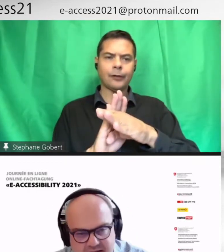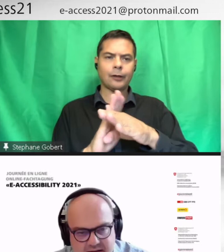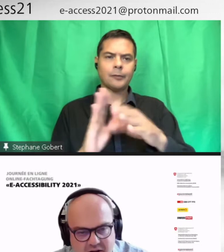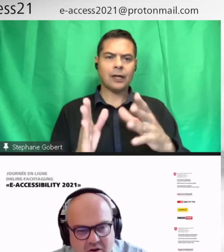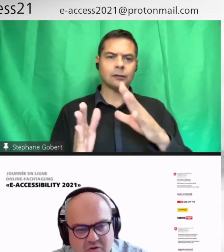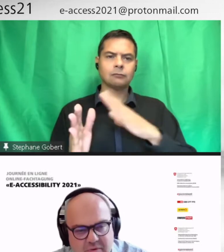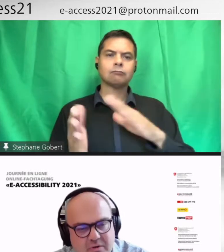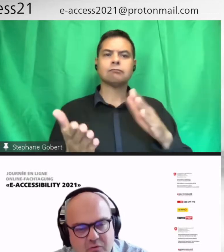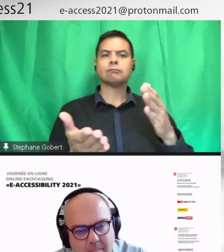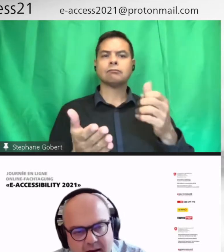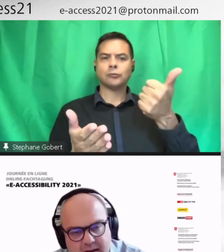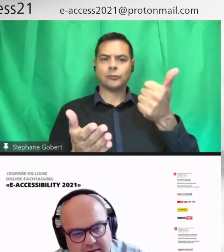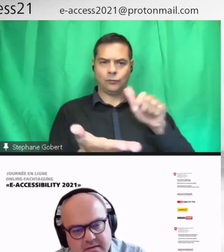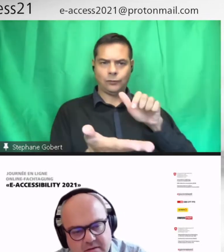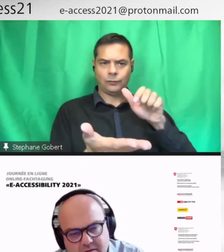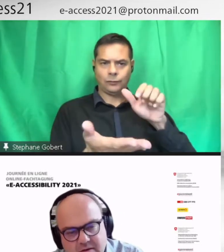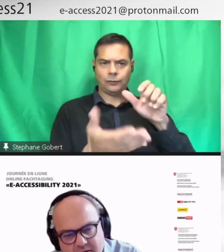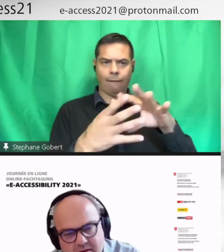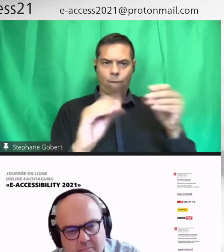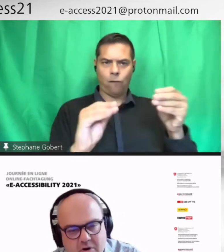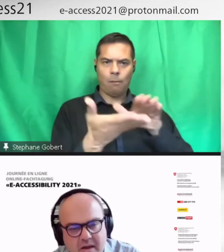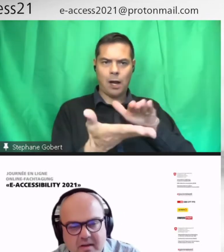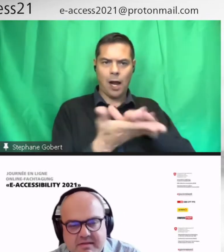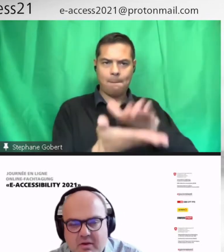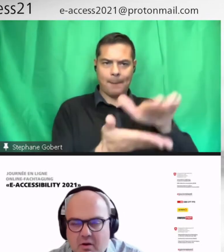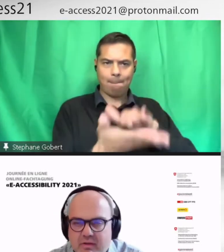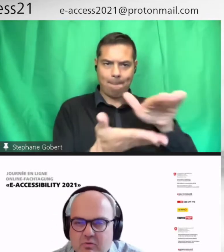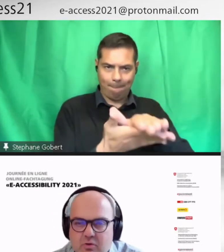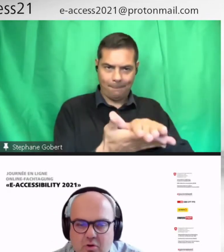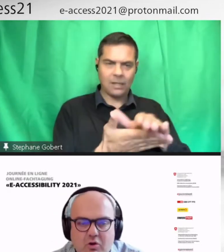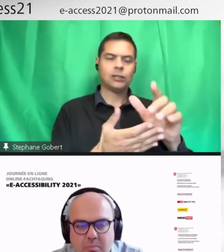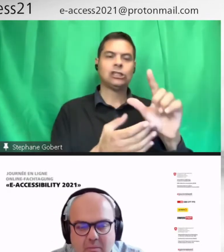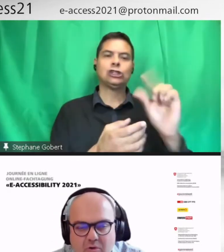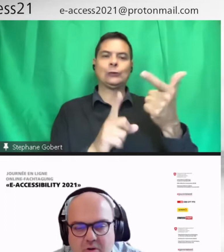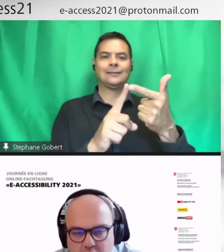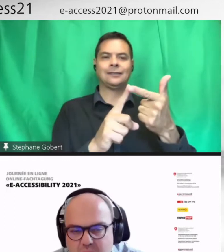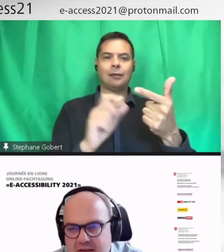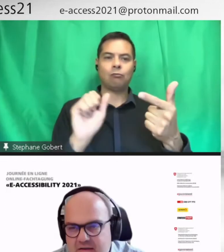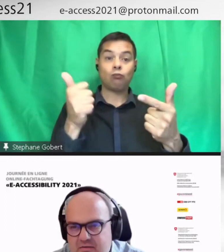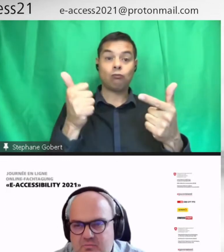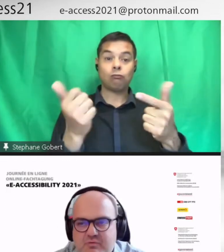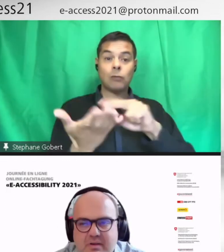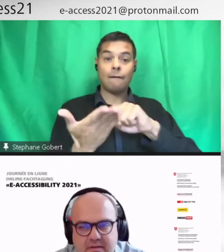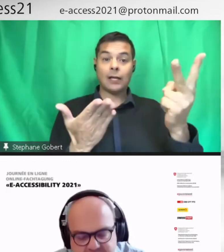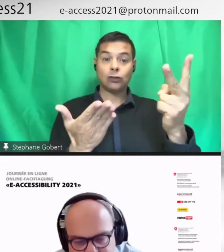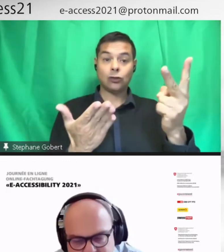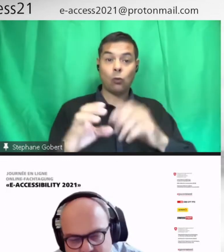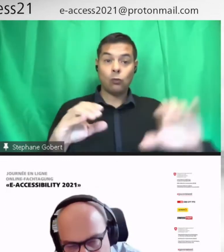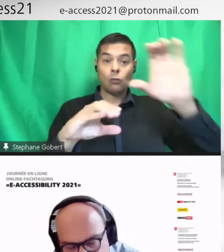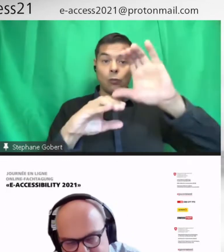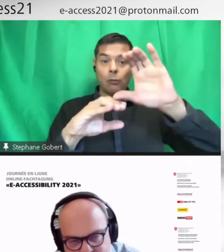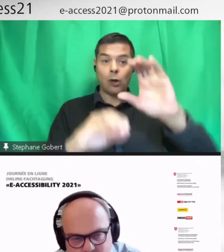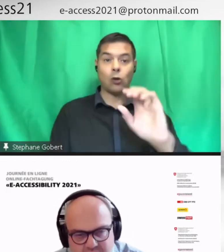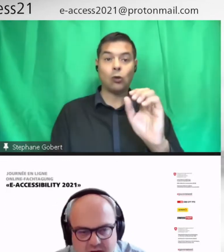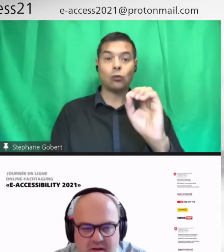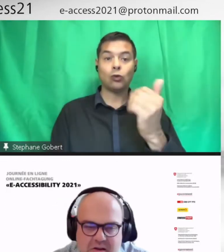on a vu apparaître les premières versions avec un complément numérique. Soit le texte était écrit dans un texte